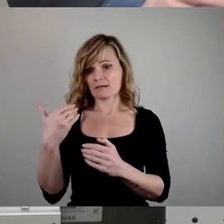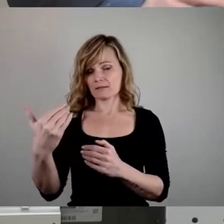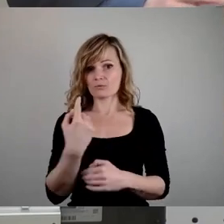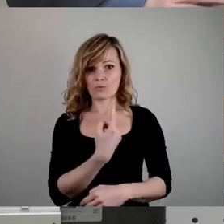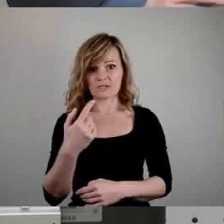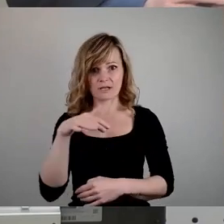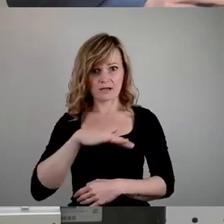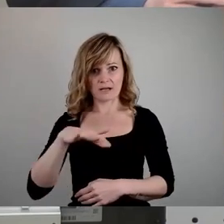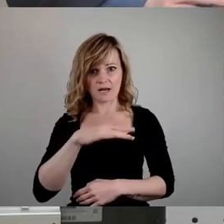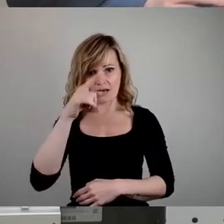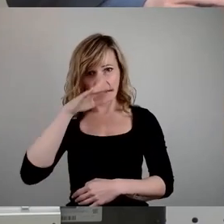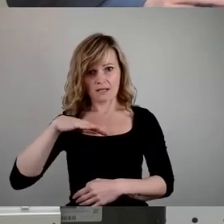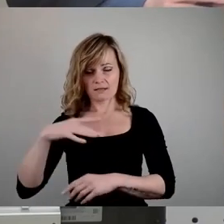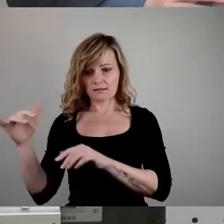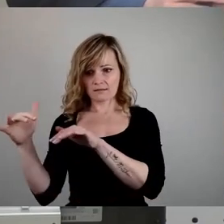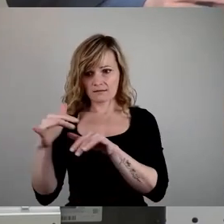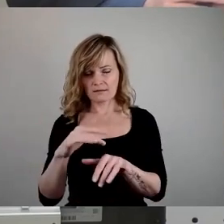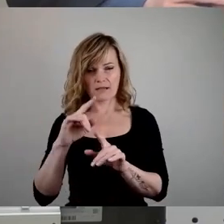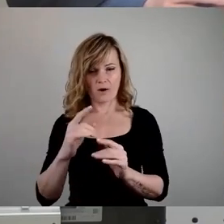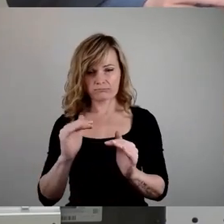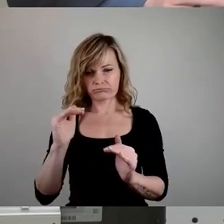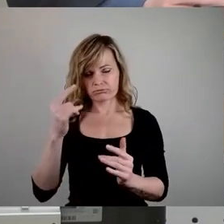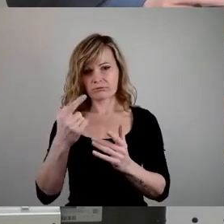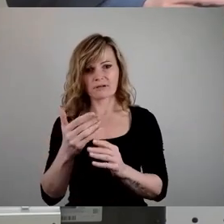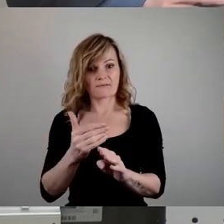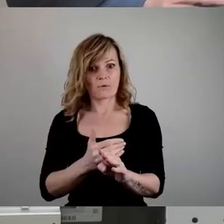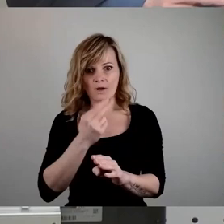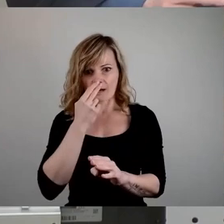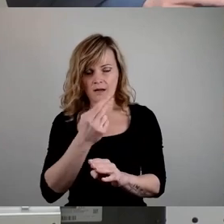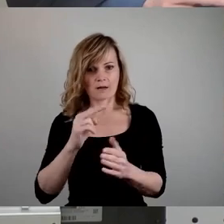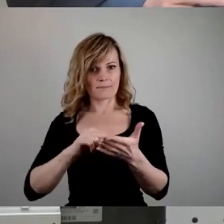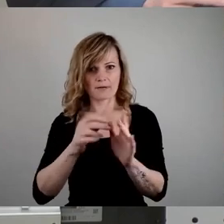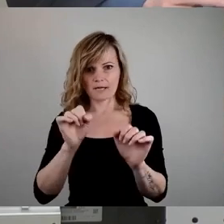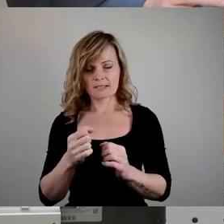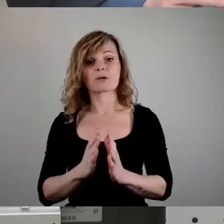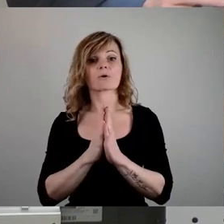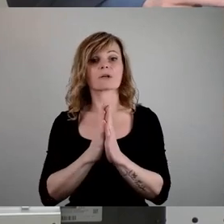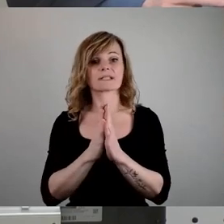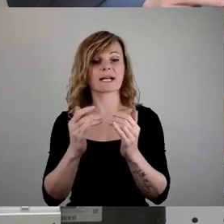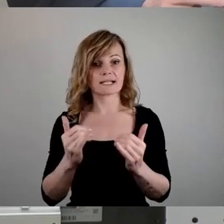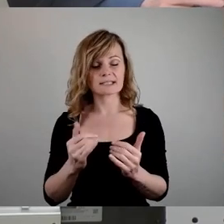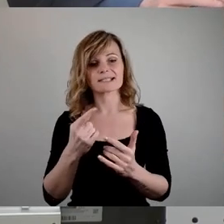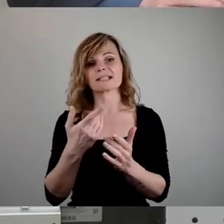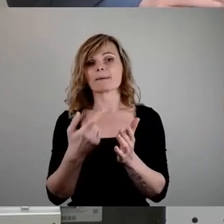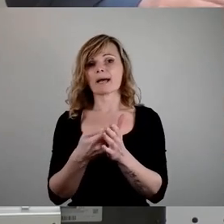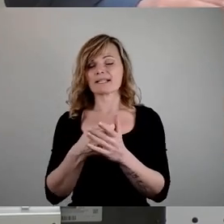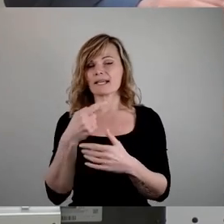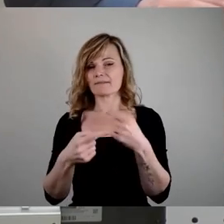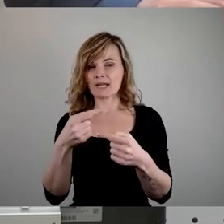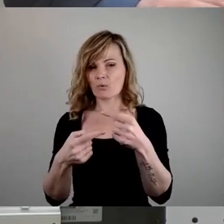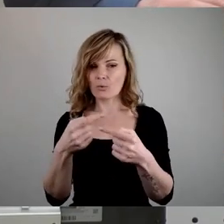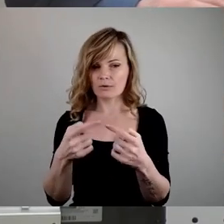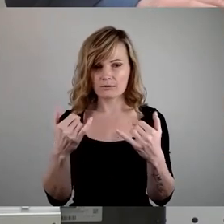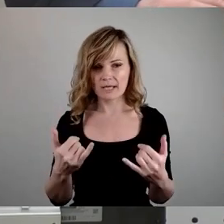eingetreten waren, waren jetzt nicht vorhersehbar. Gott sei Dank hat sich zumindest, was diese Preisentwicklung angeht,